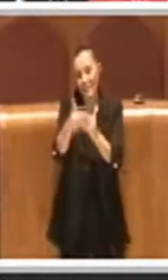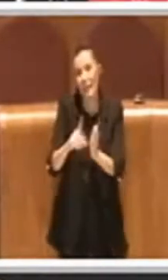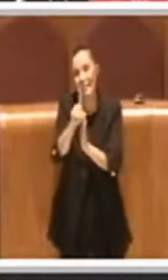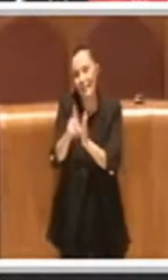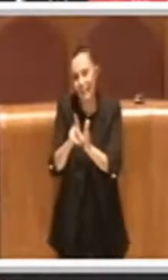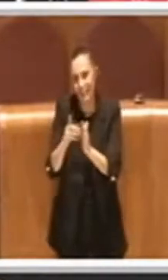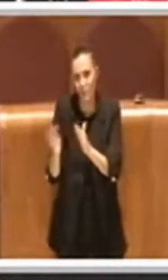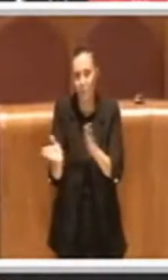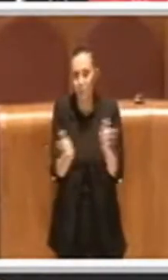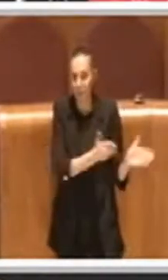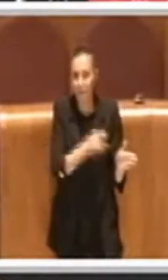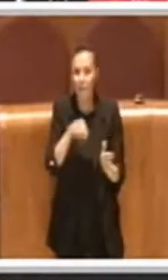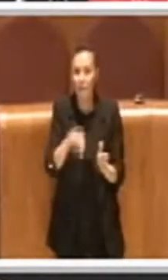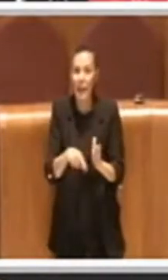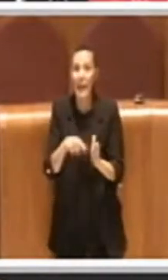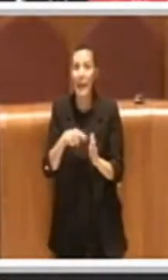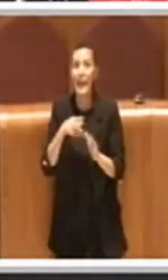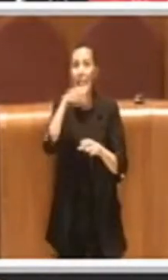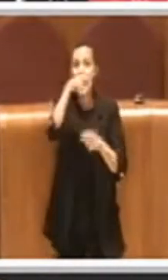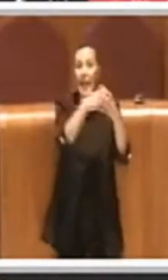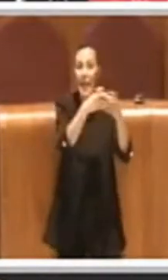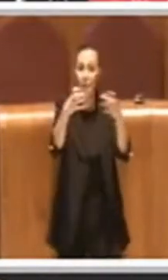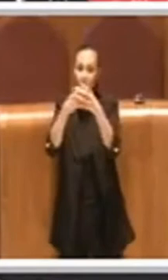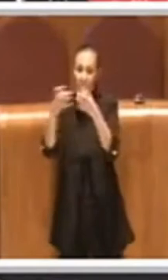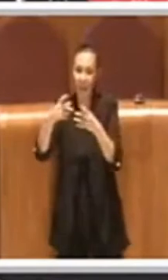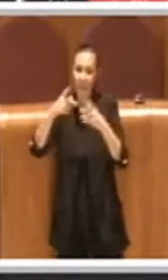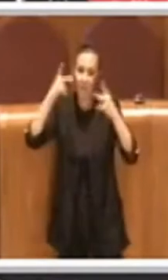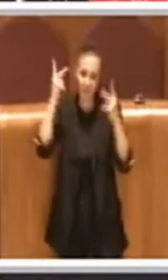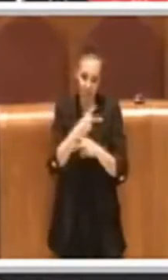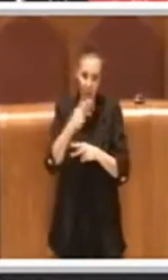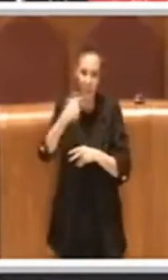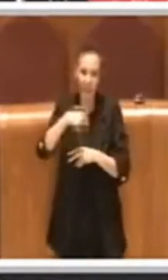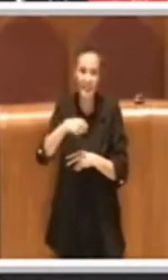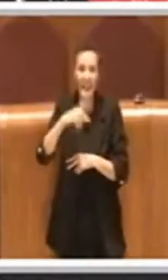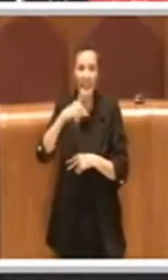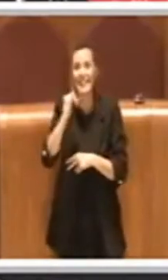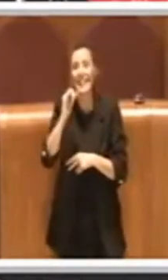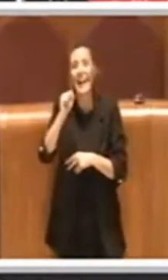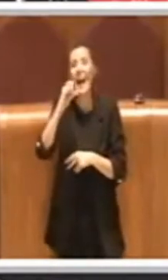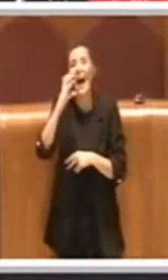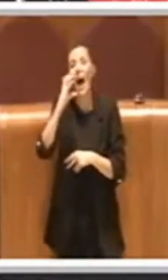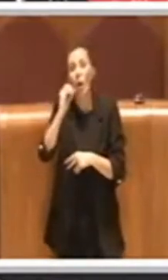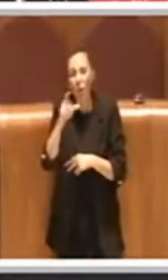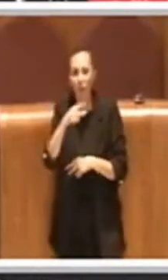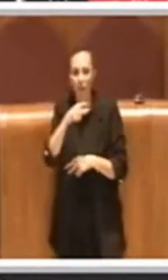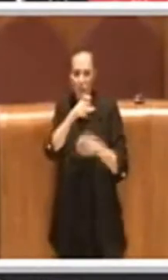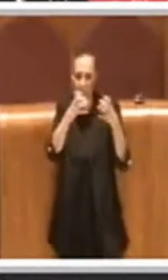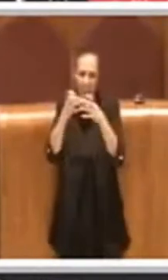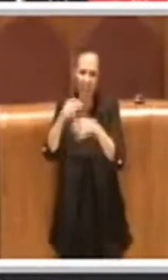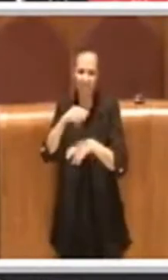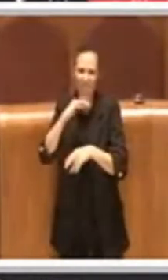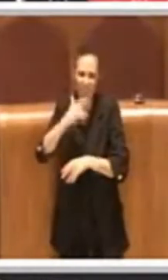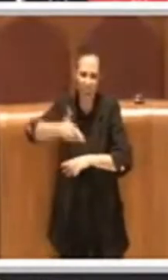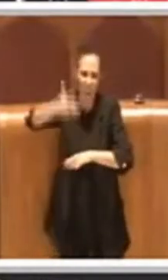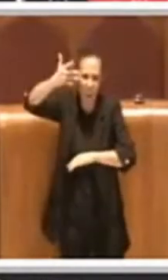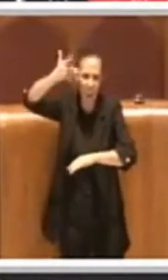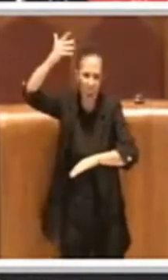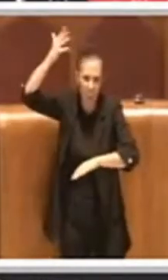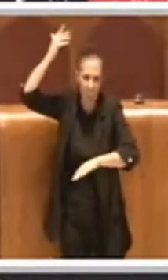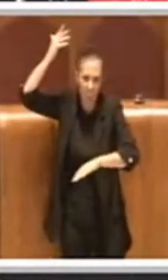Questi impianti erano particolarmente vecchi, come ha detto il Presidente Diaco, e l'anno scorso addirittura sono...